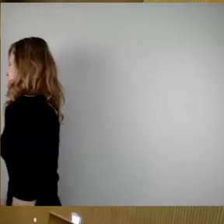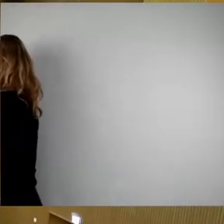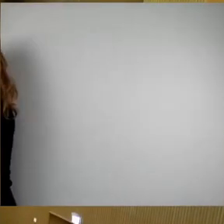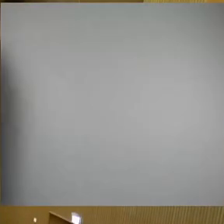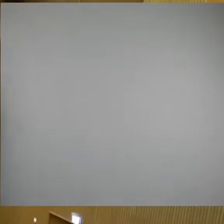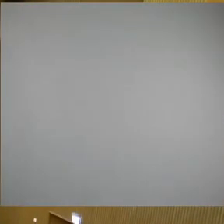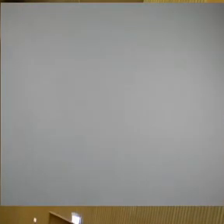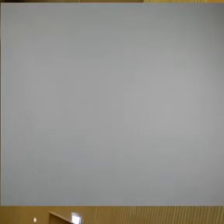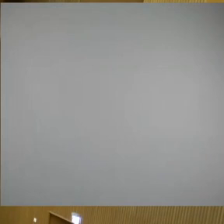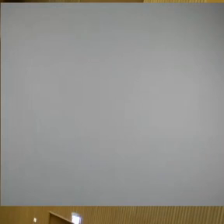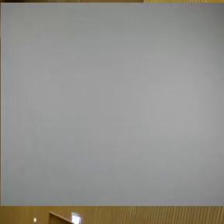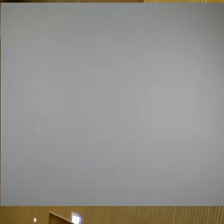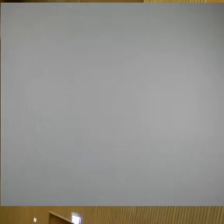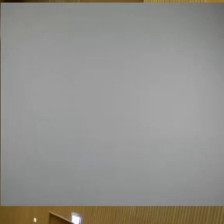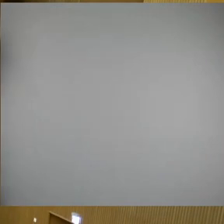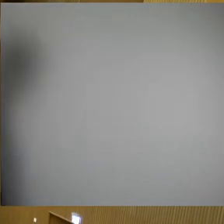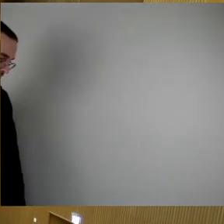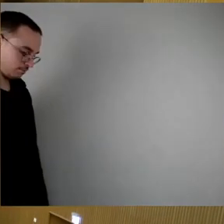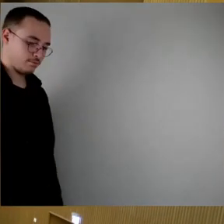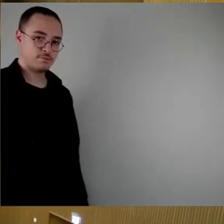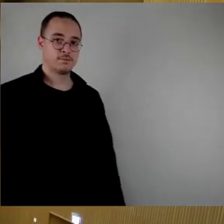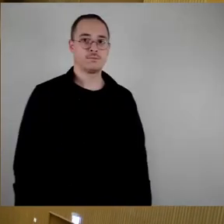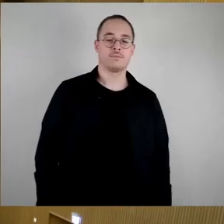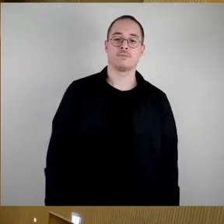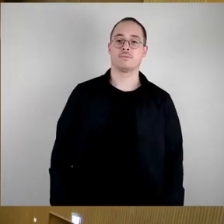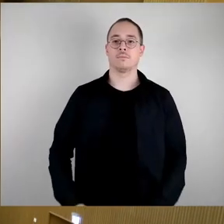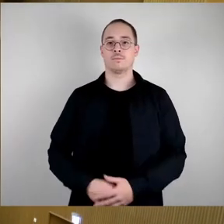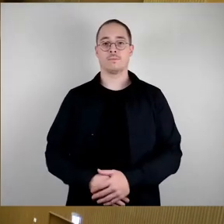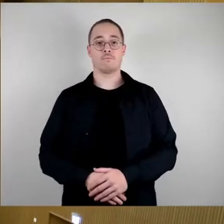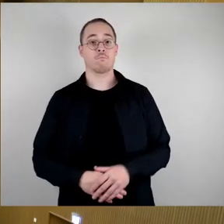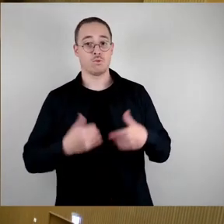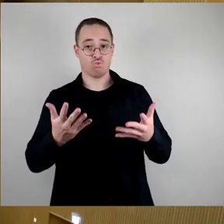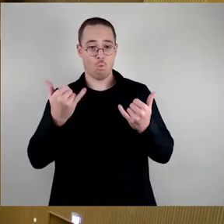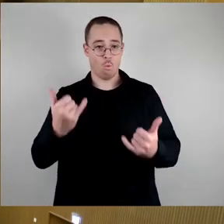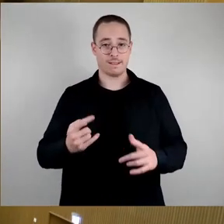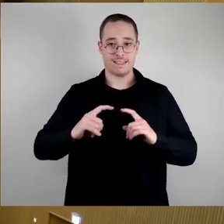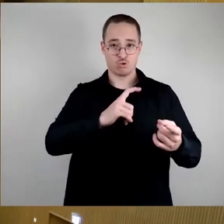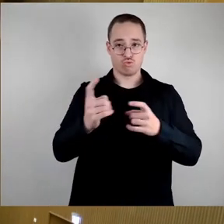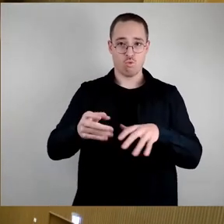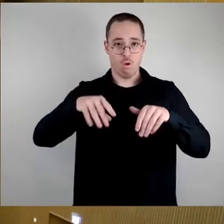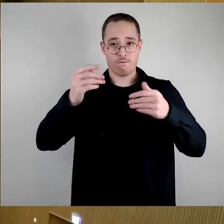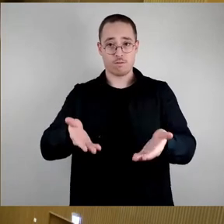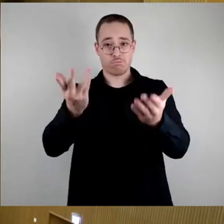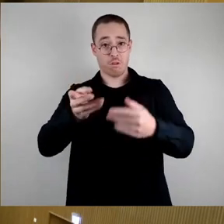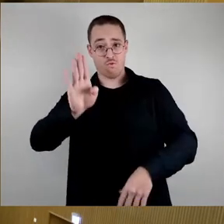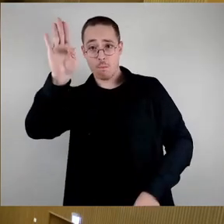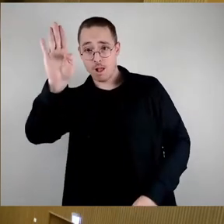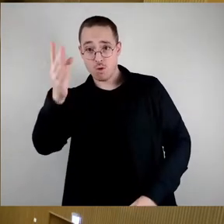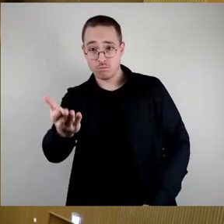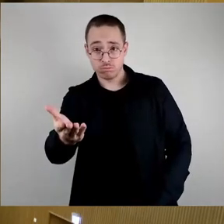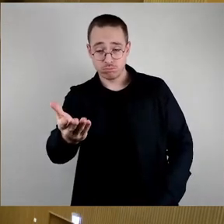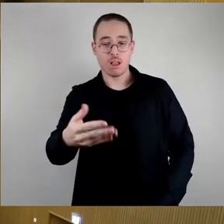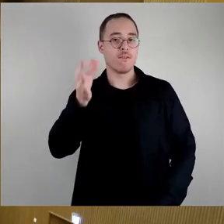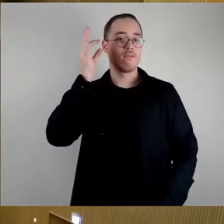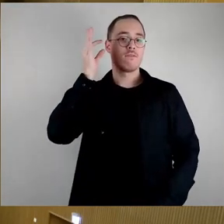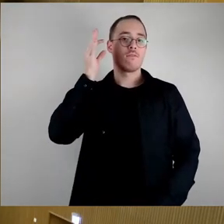So, damit steigen wir ein in die Diskussion. Gibt es Wortmeldung? Bitte schön, Frau Mühle. Und dann Herr Dr.